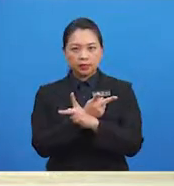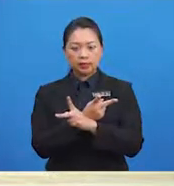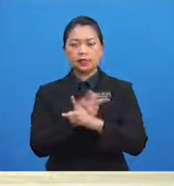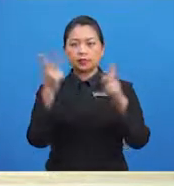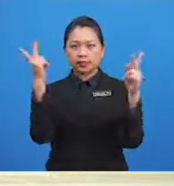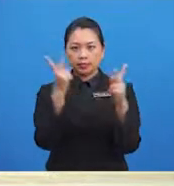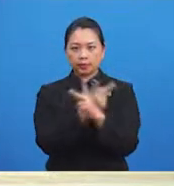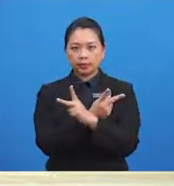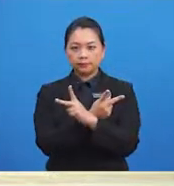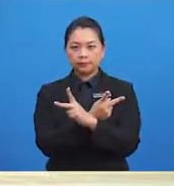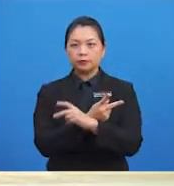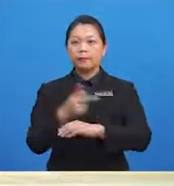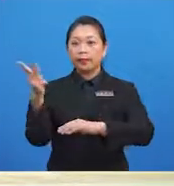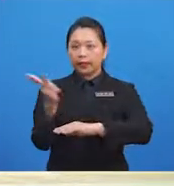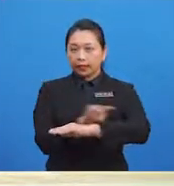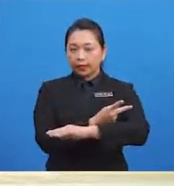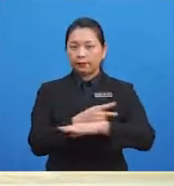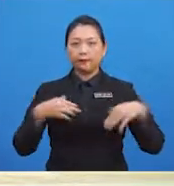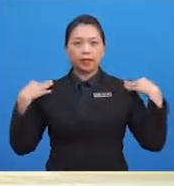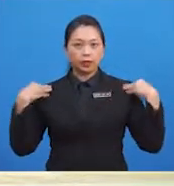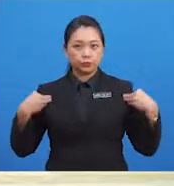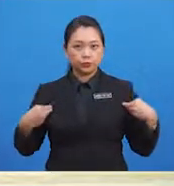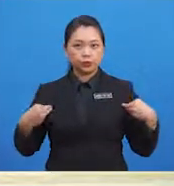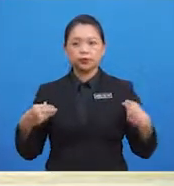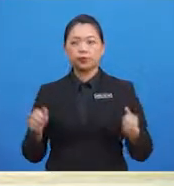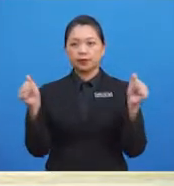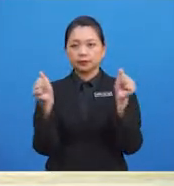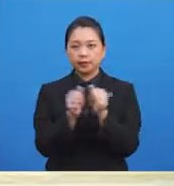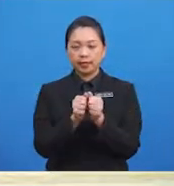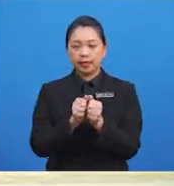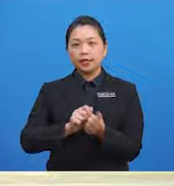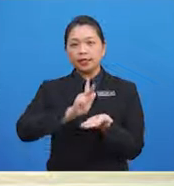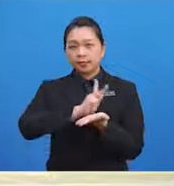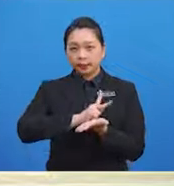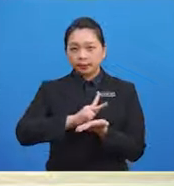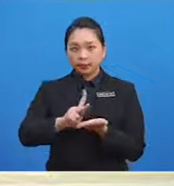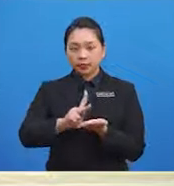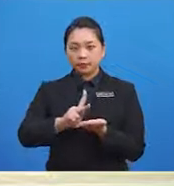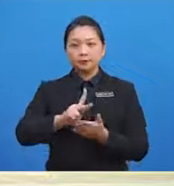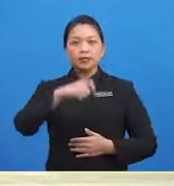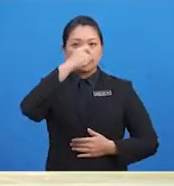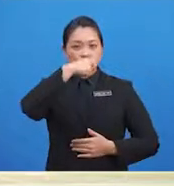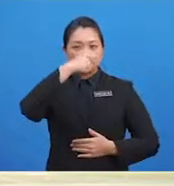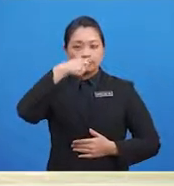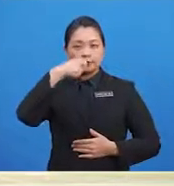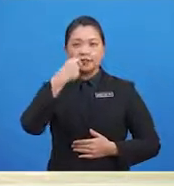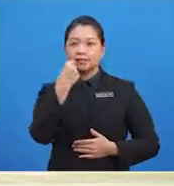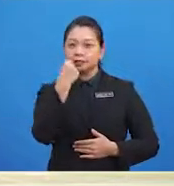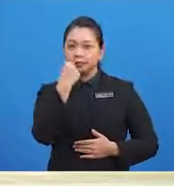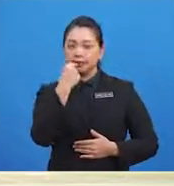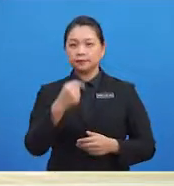berkali-kali Kakai maju dengan kemas